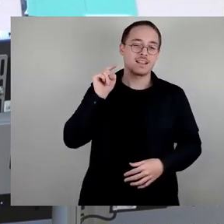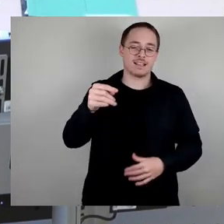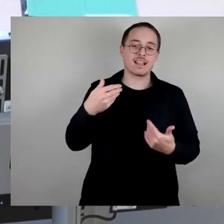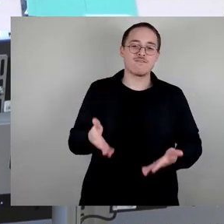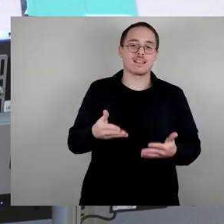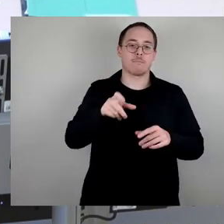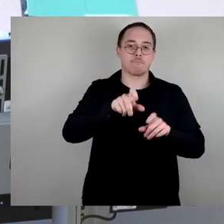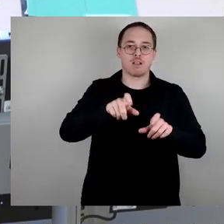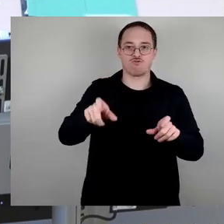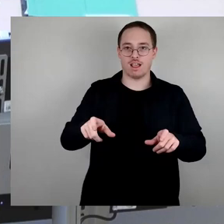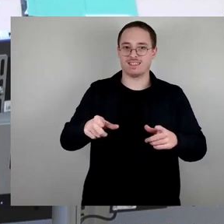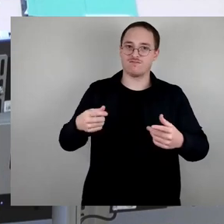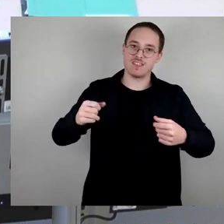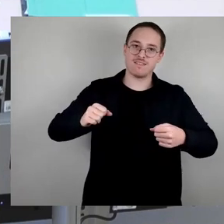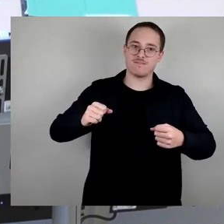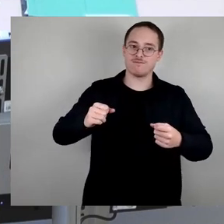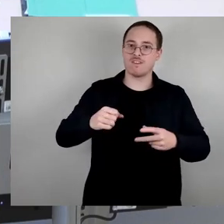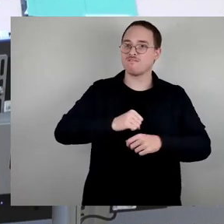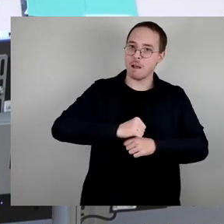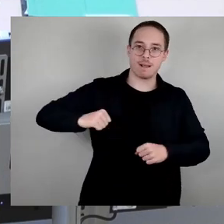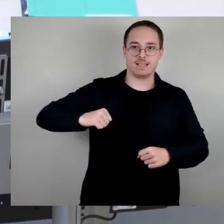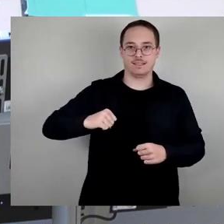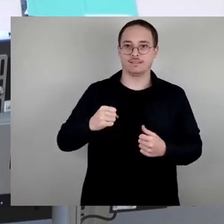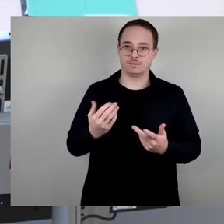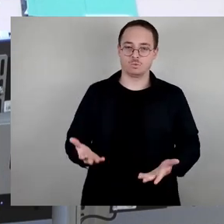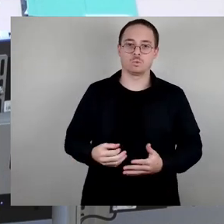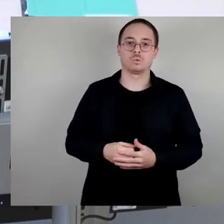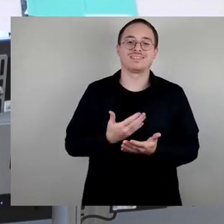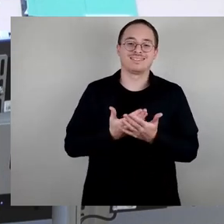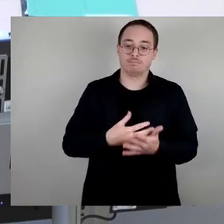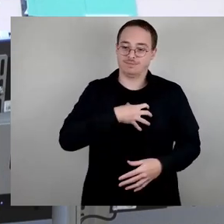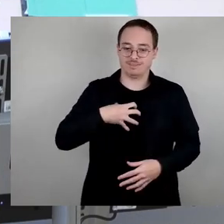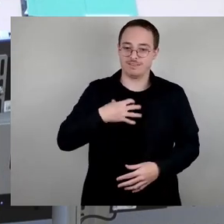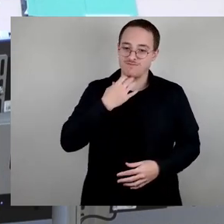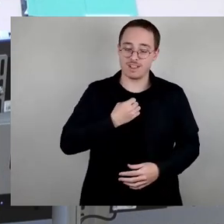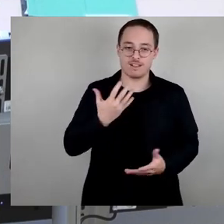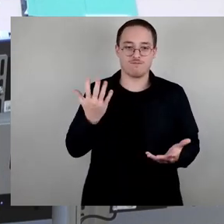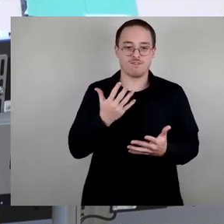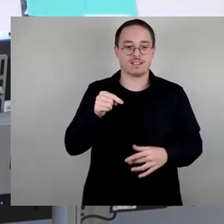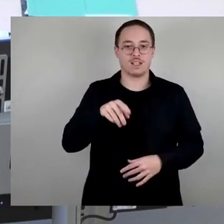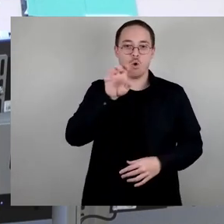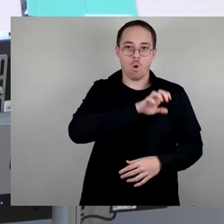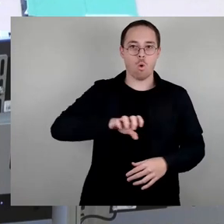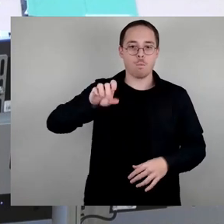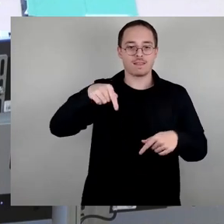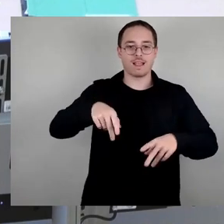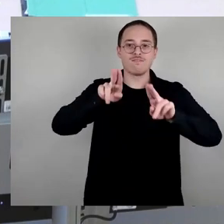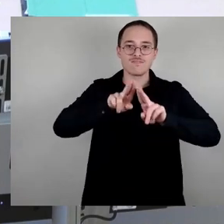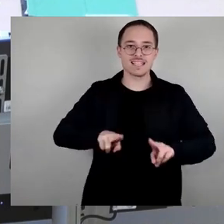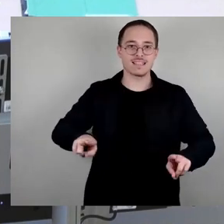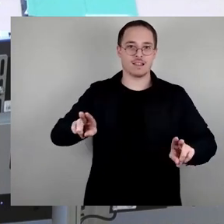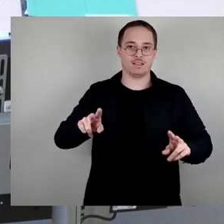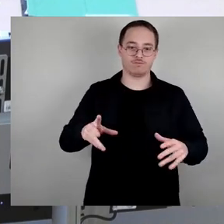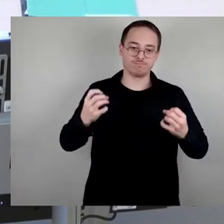mahnt dazu, den Frieden in Europa und weltweit zu erhalten und zu fördern. Und so ein bisschen in Hochschrift sozusagen ist